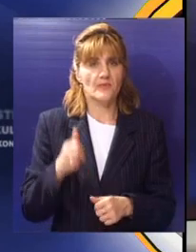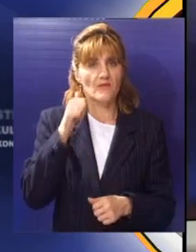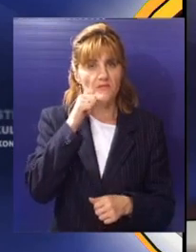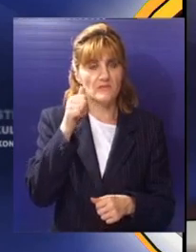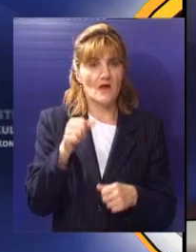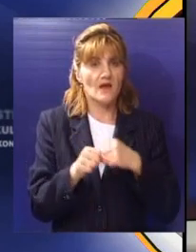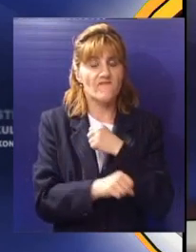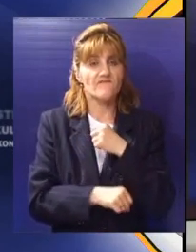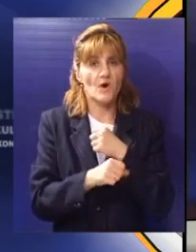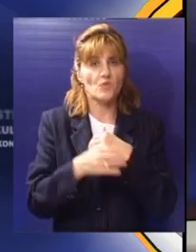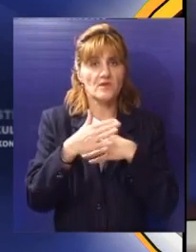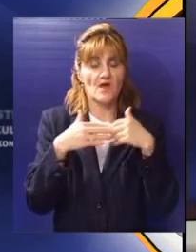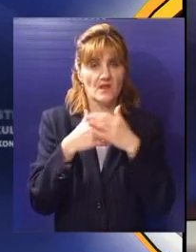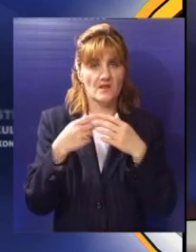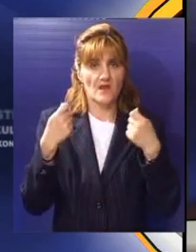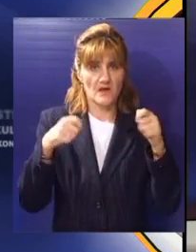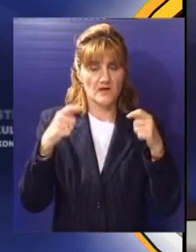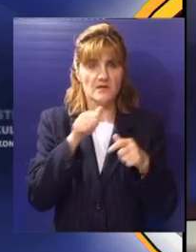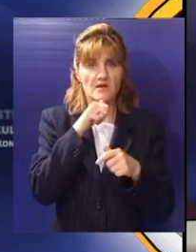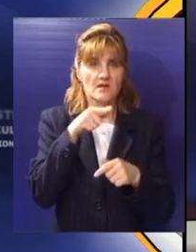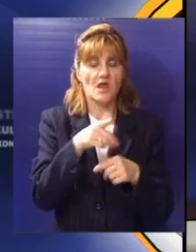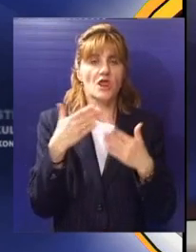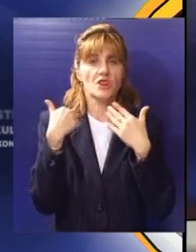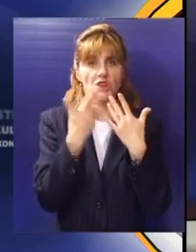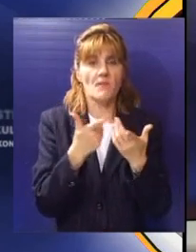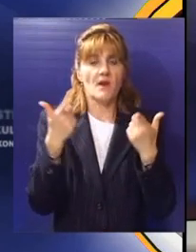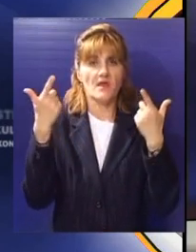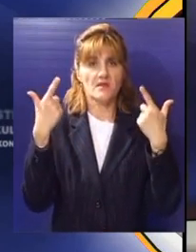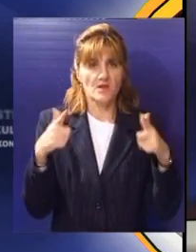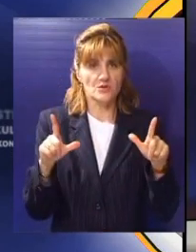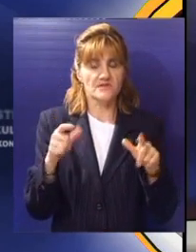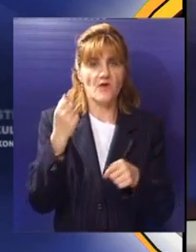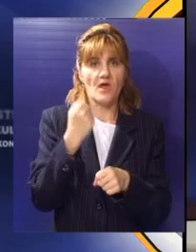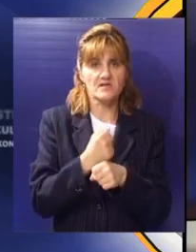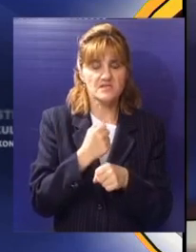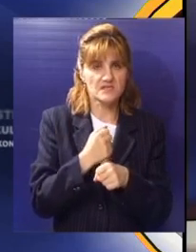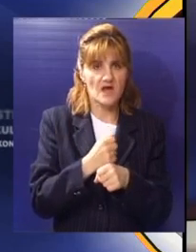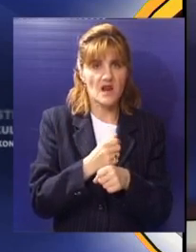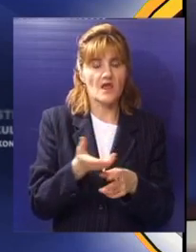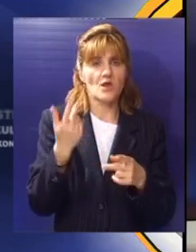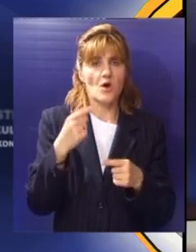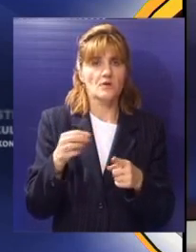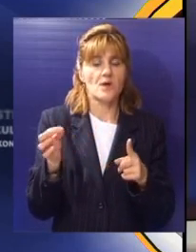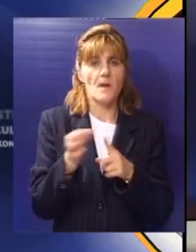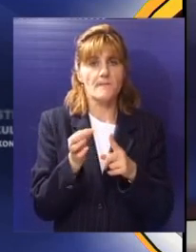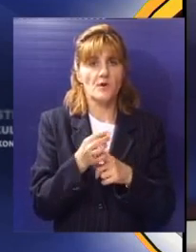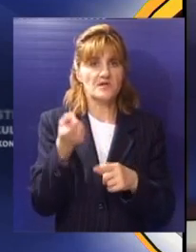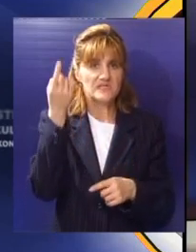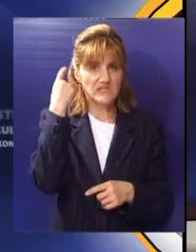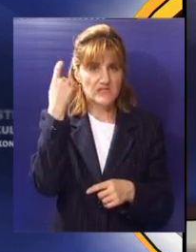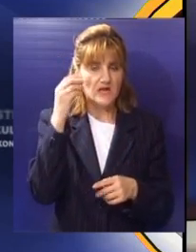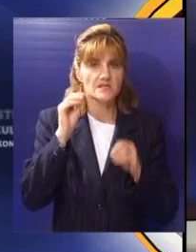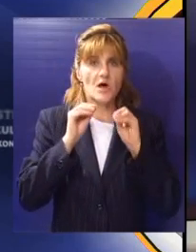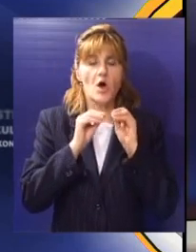građevinskog fakulteta ova visokoškolska ustanova dobila je i zvanično akreditaciju za rad od strane Pokrajinskog sekretarijata za